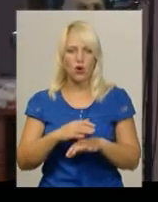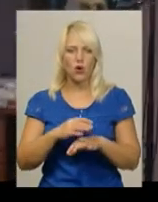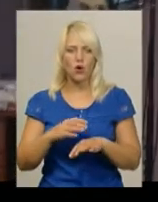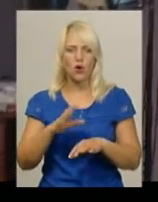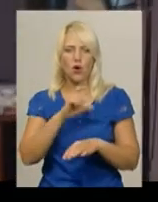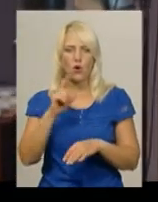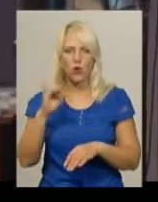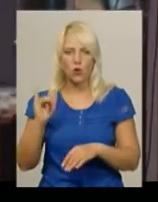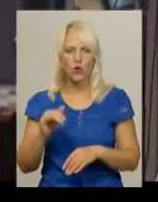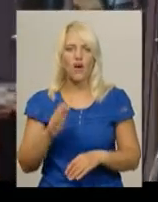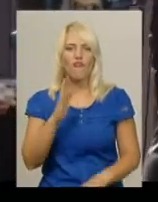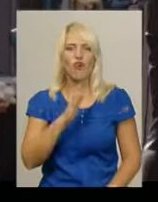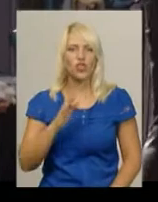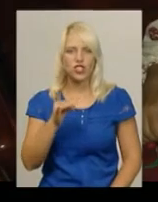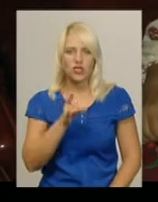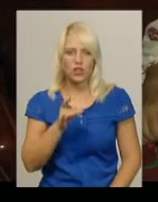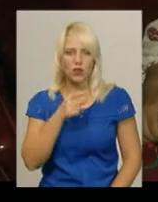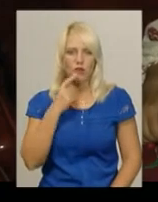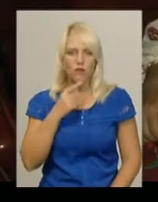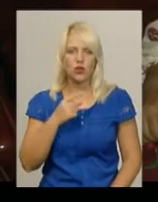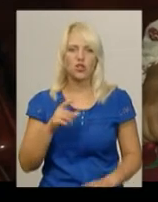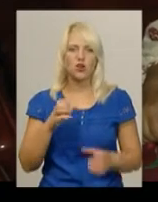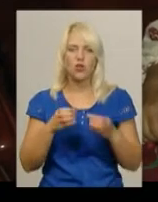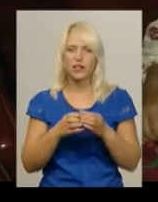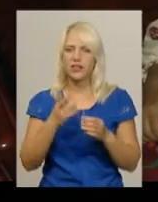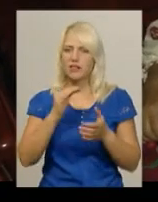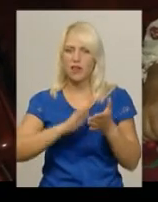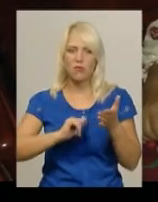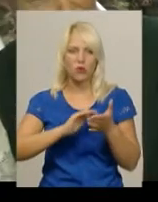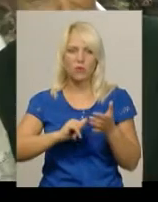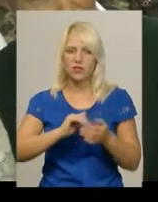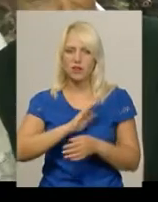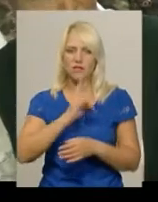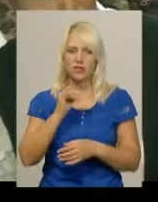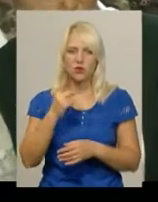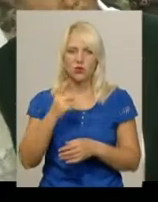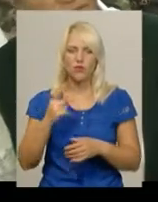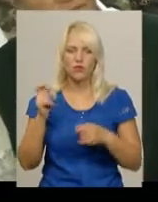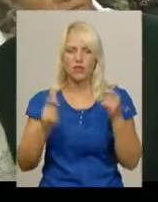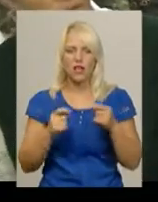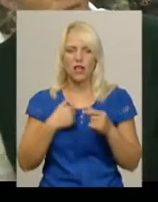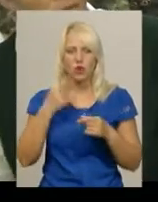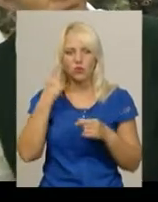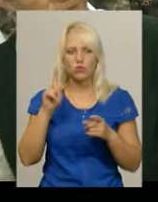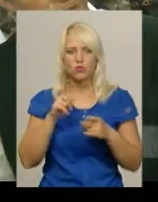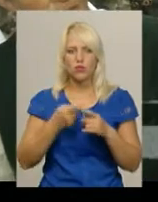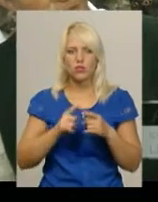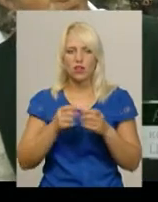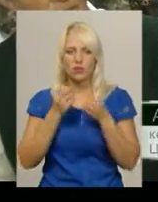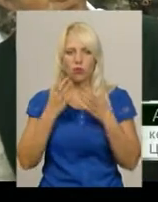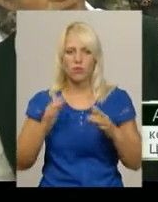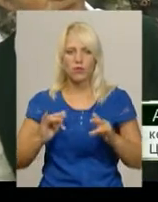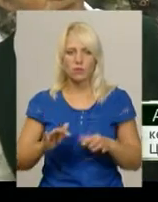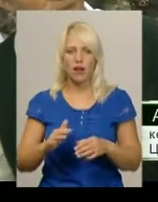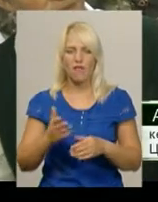Волочиського району Аделя Поліщук каже, колектив жодного разу не пропускав фестиваль. «Я думаю, що це добра справа. Ми хоч